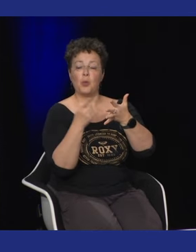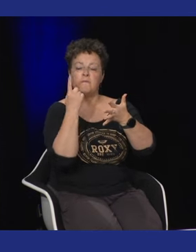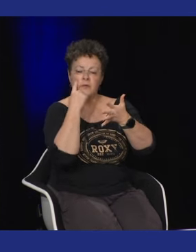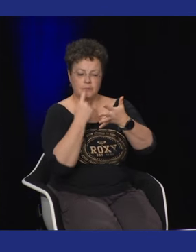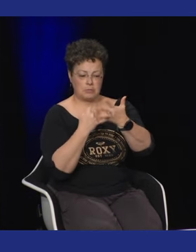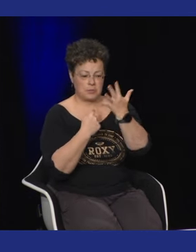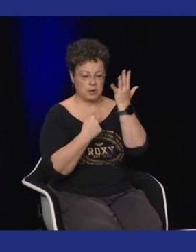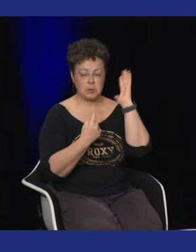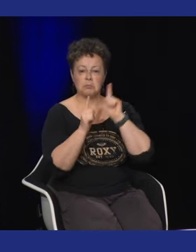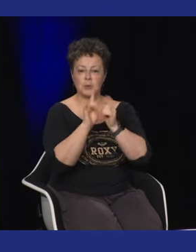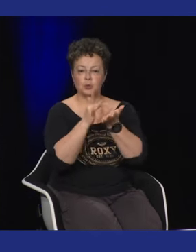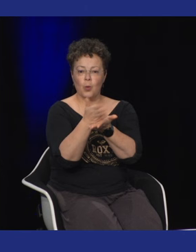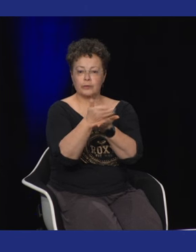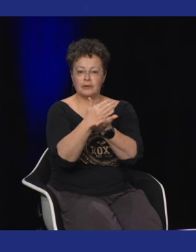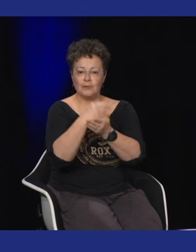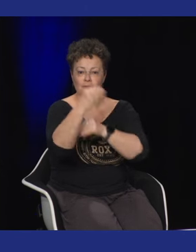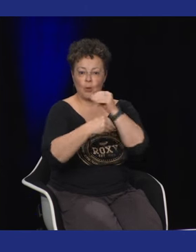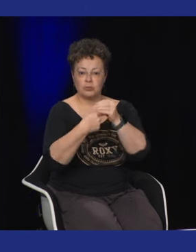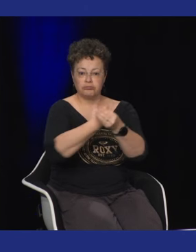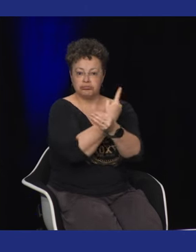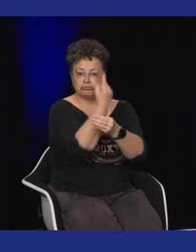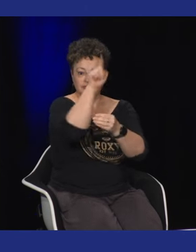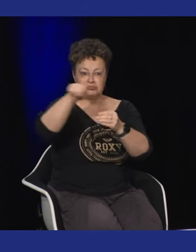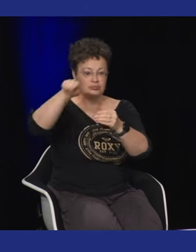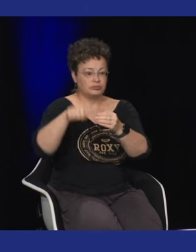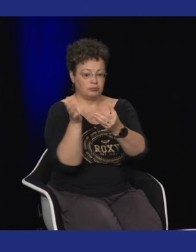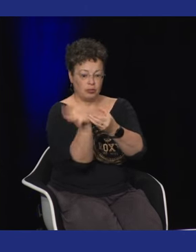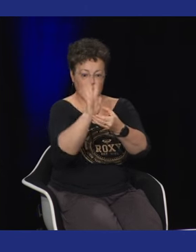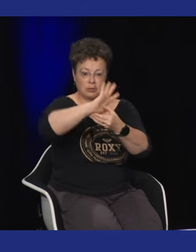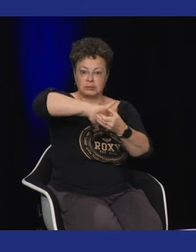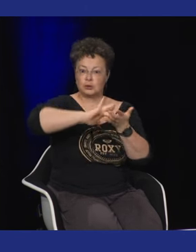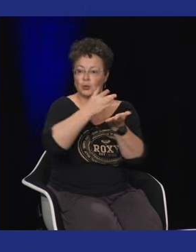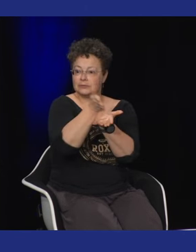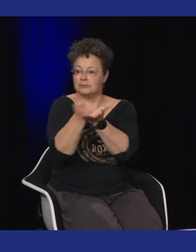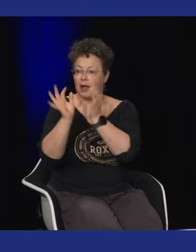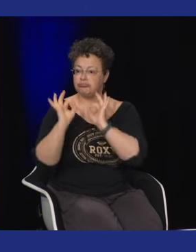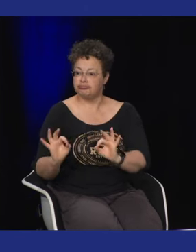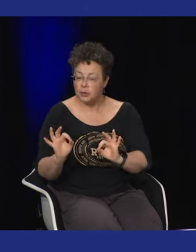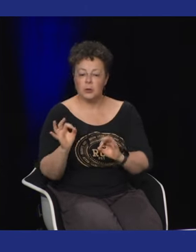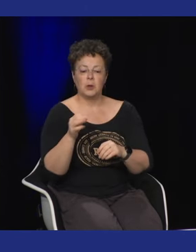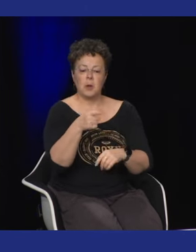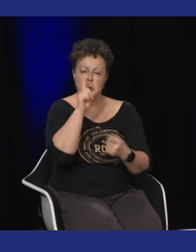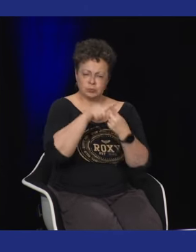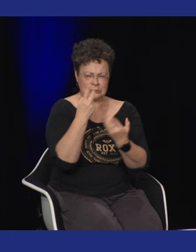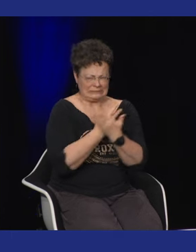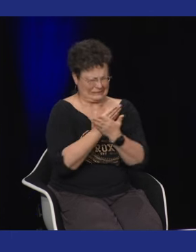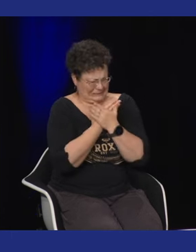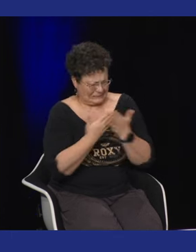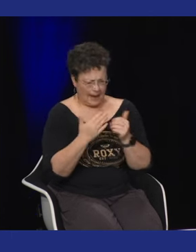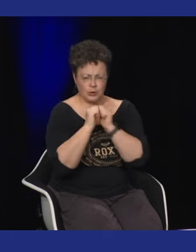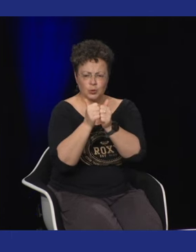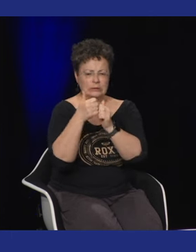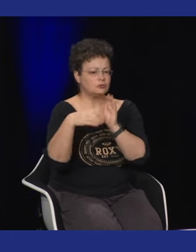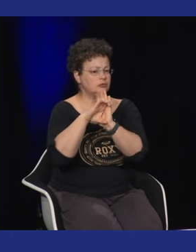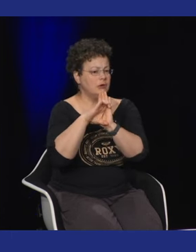les cinq doigts de la main les cinq continents qui tournent ensemble et et voilà l'orientation du monde voilà qui est un drapeau mondial en